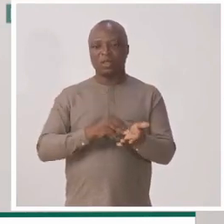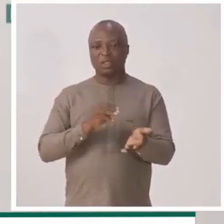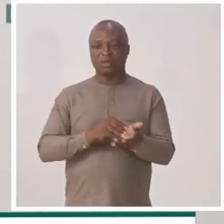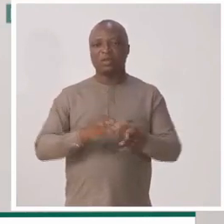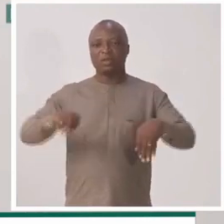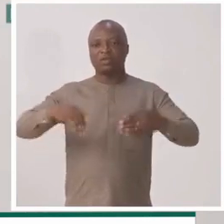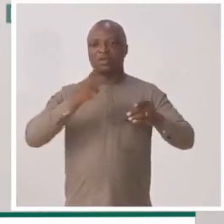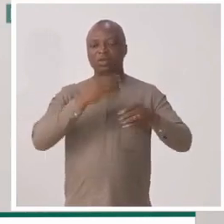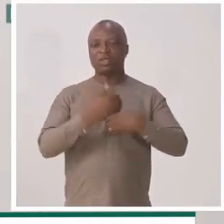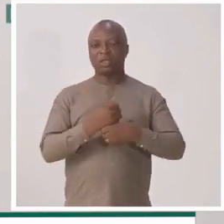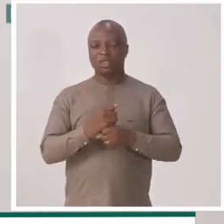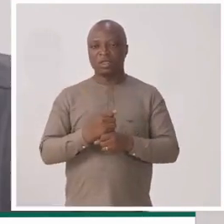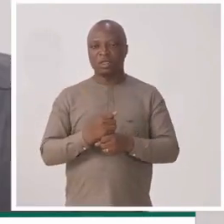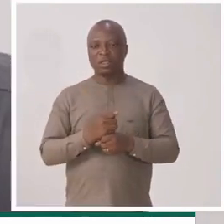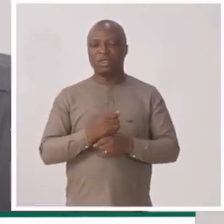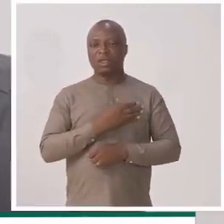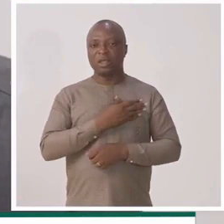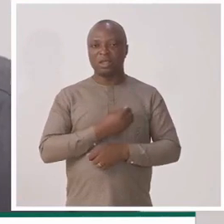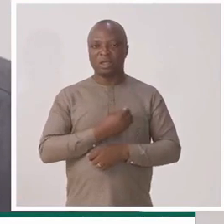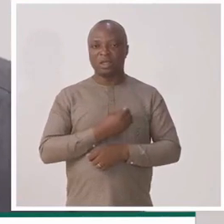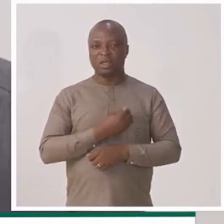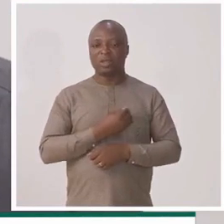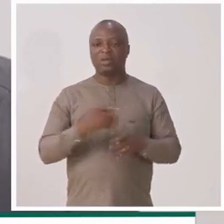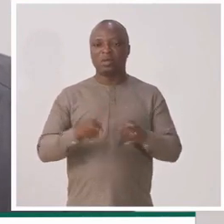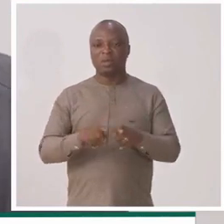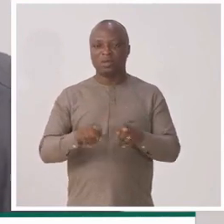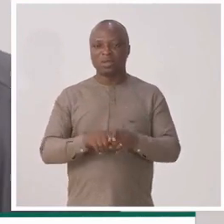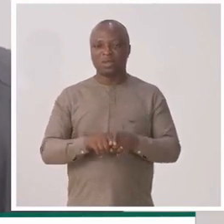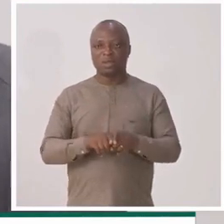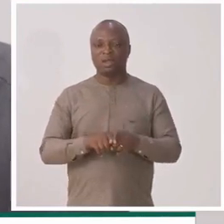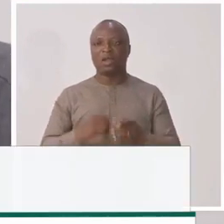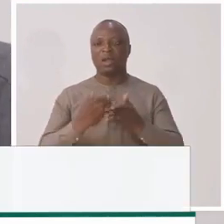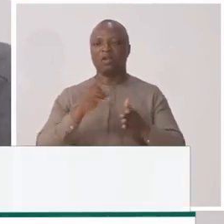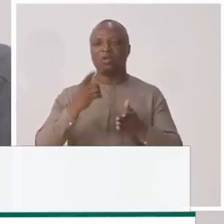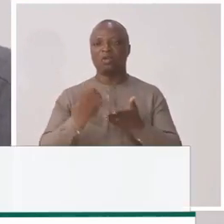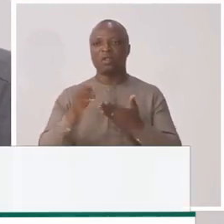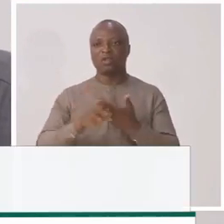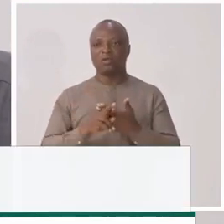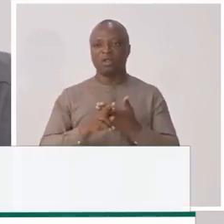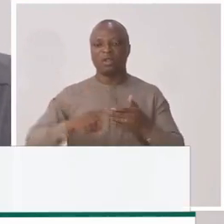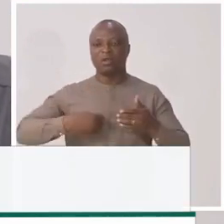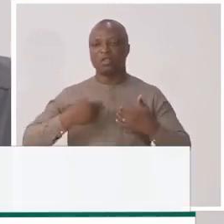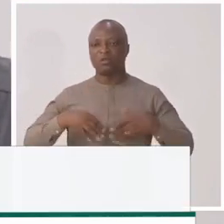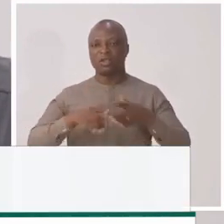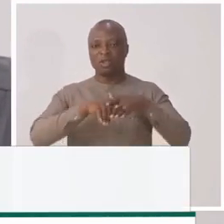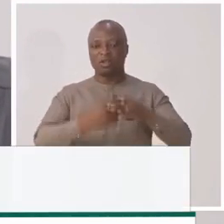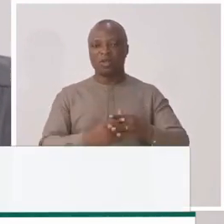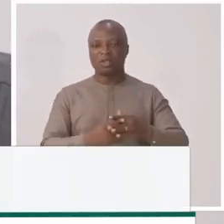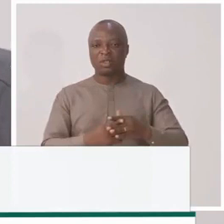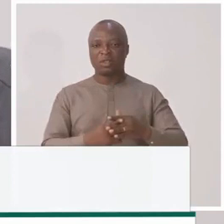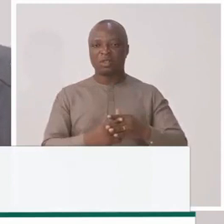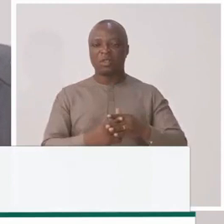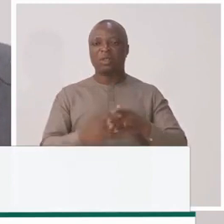paramédicaux, leurs ordres seront mis en place. Et, bien évidemment, avant le 1er janvier, nous avons déjà